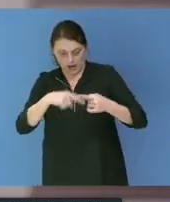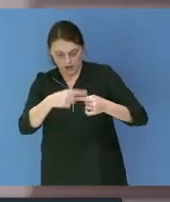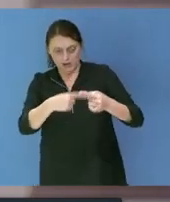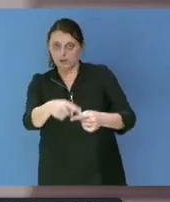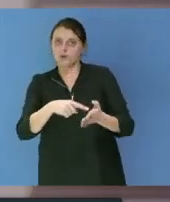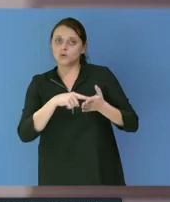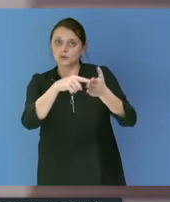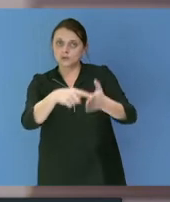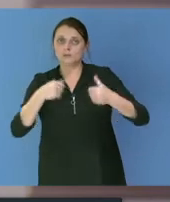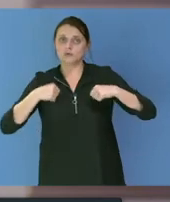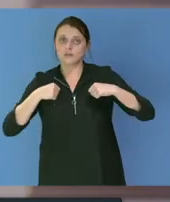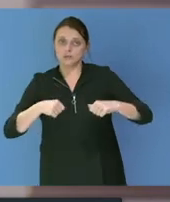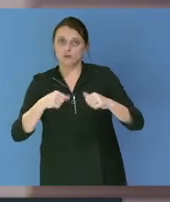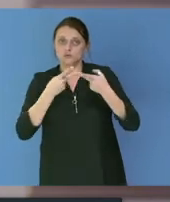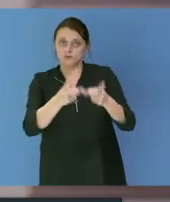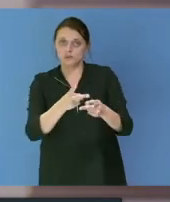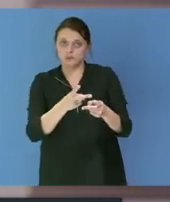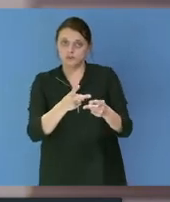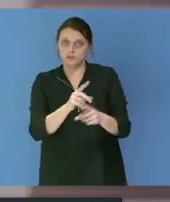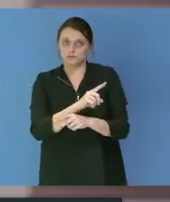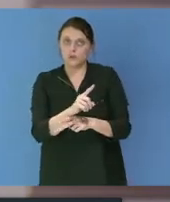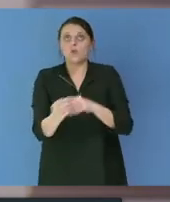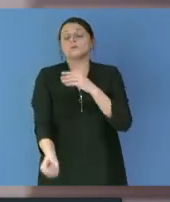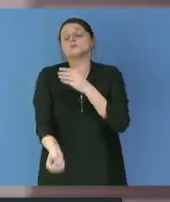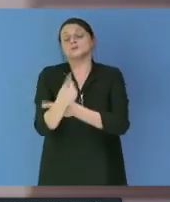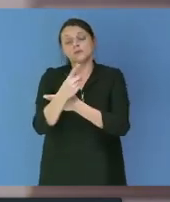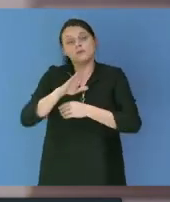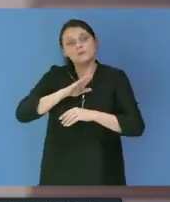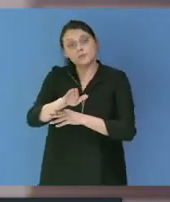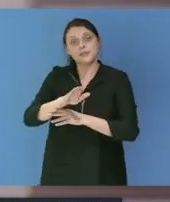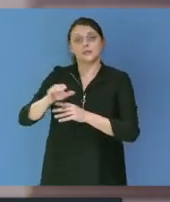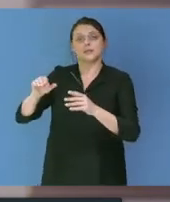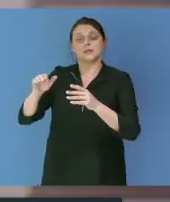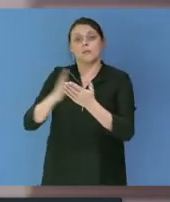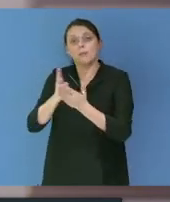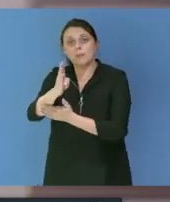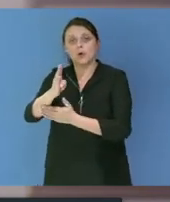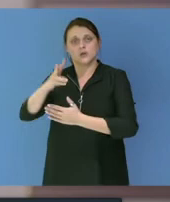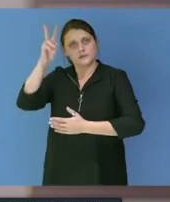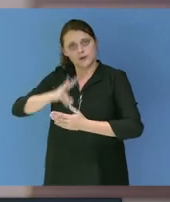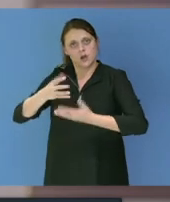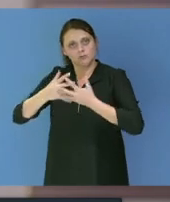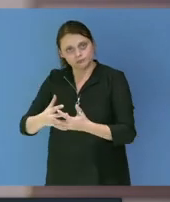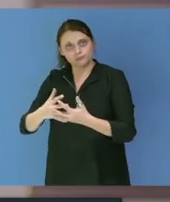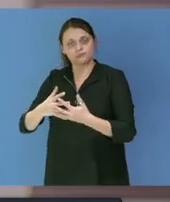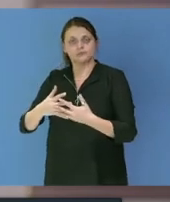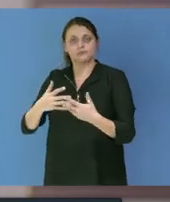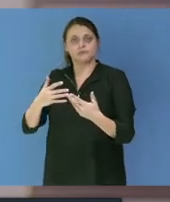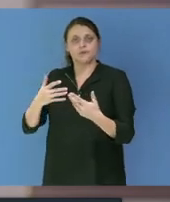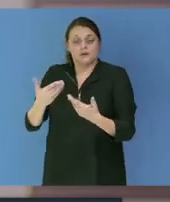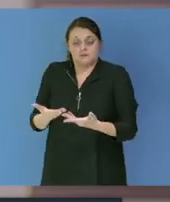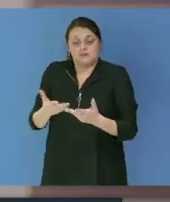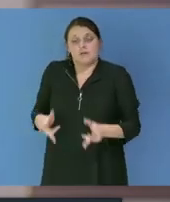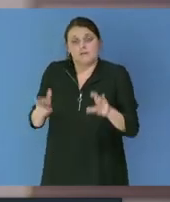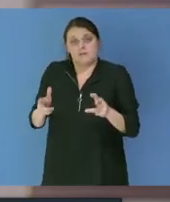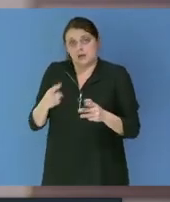publiques, sauf pour un exceptionnel projet structurant, ainsi que pour le principe de précaution de la période difficile dans laquelle nous